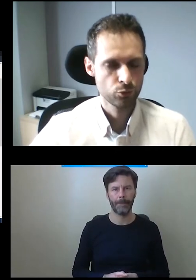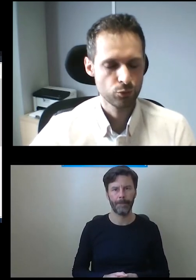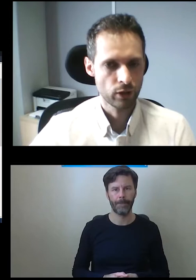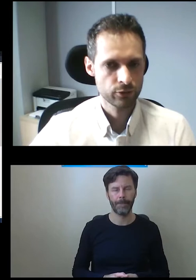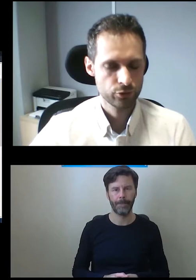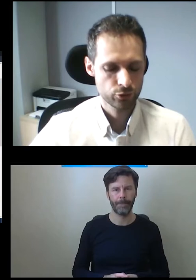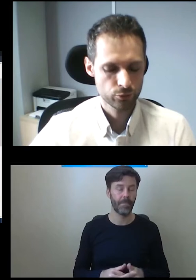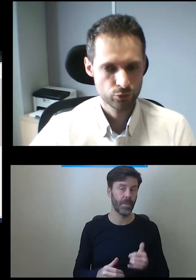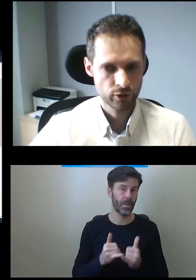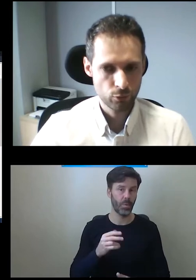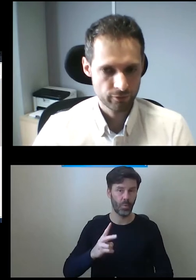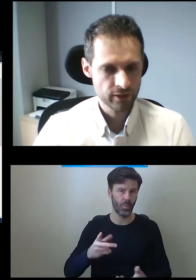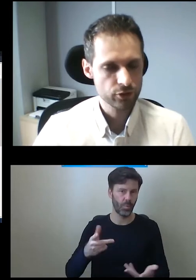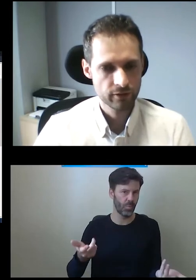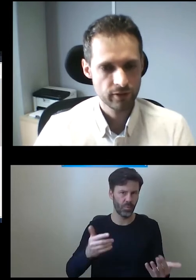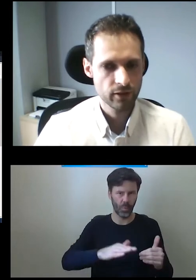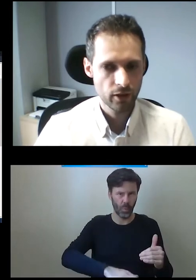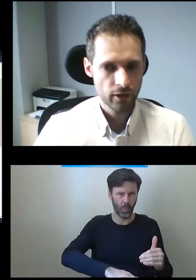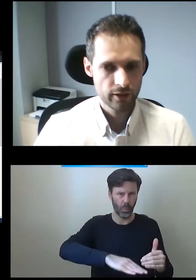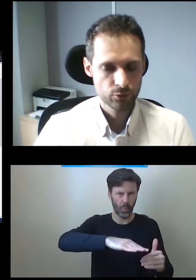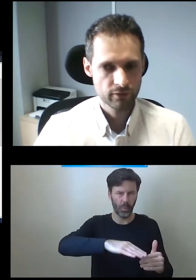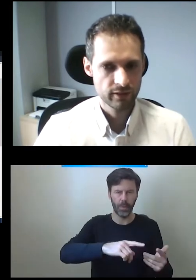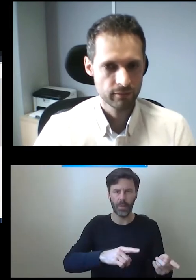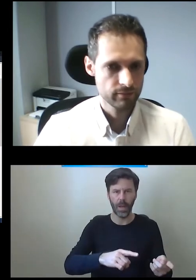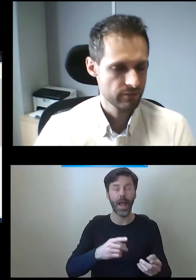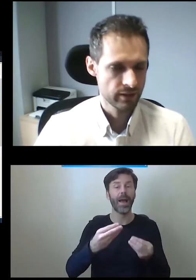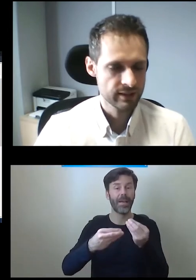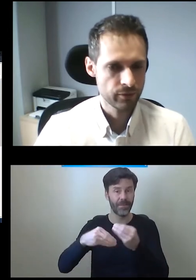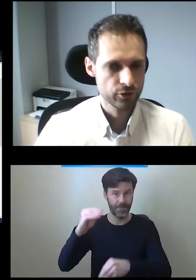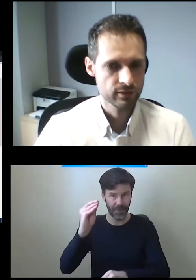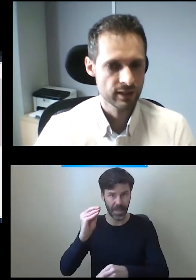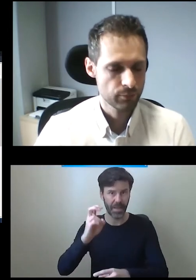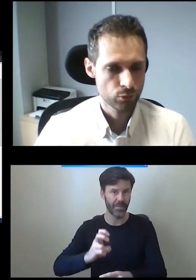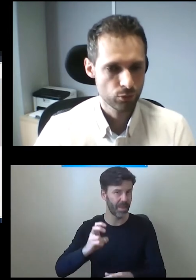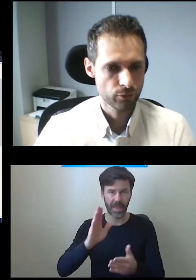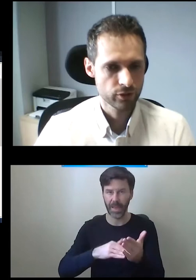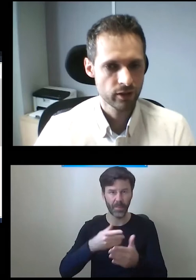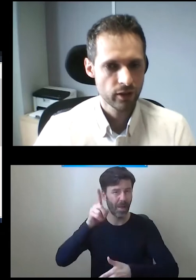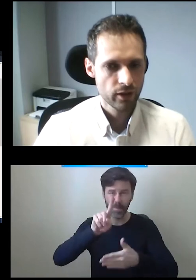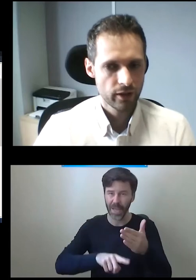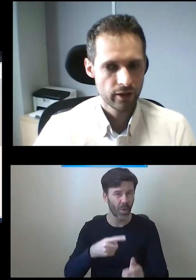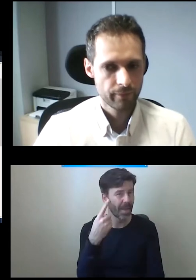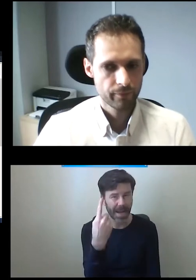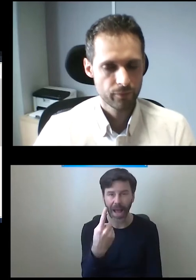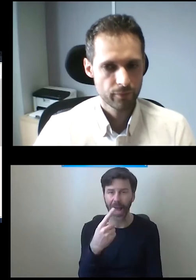ktoś ją użyje. Większość z tych wind jest używane tam raz na miesiąc, raz na pół roku może,